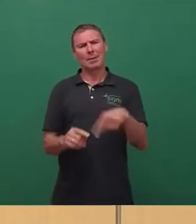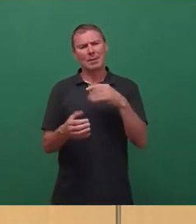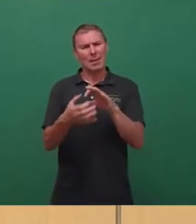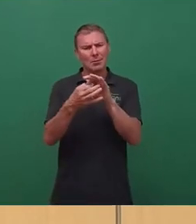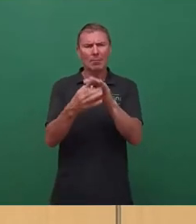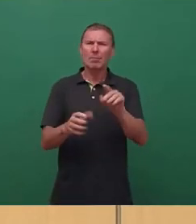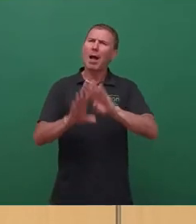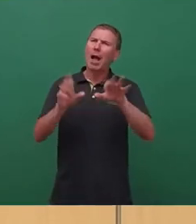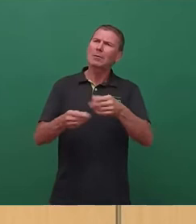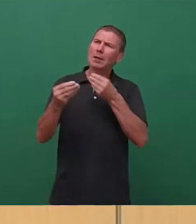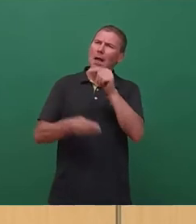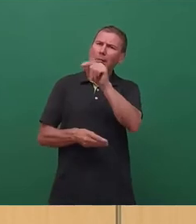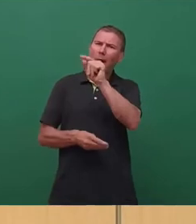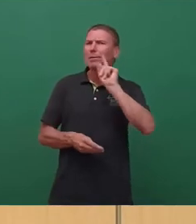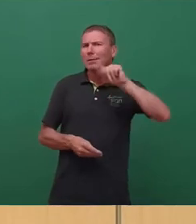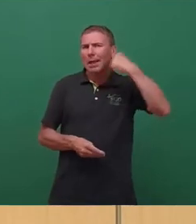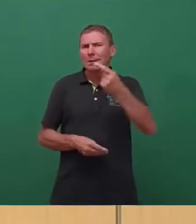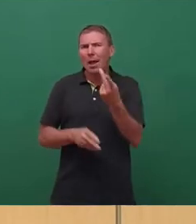Haushaltsberatungen des nächsten Doppelhaushaltes